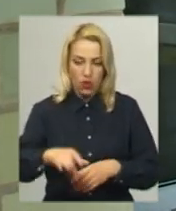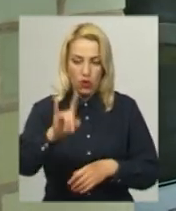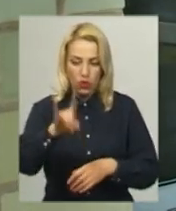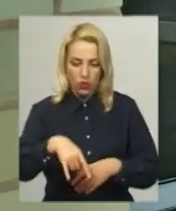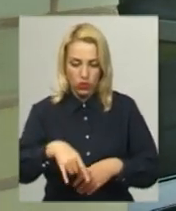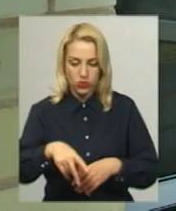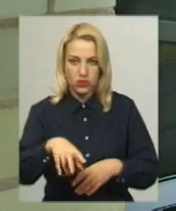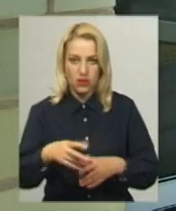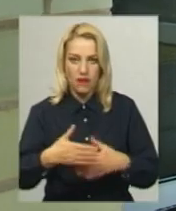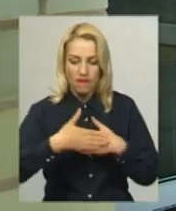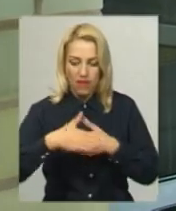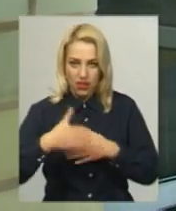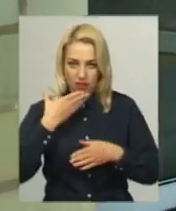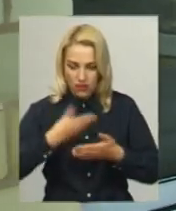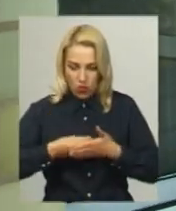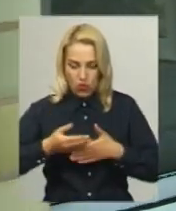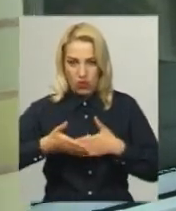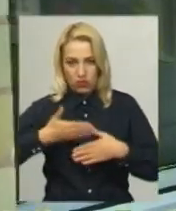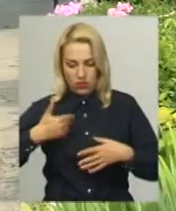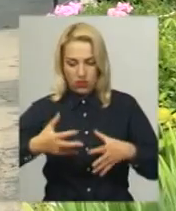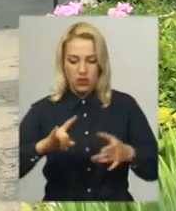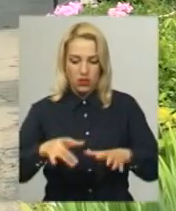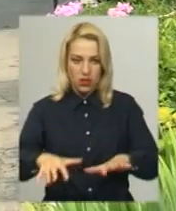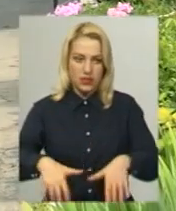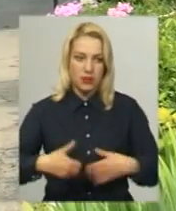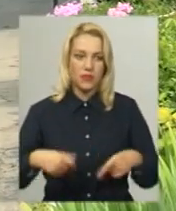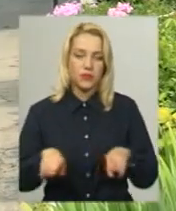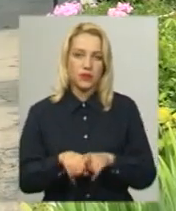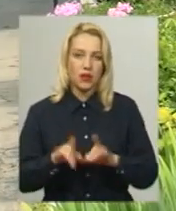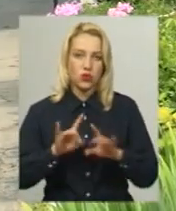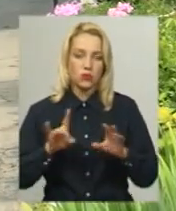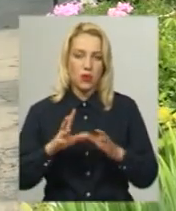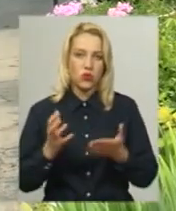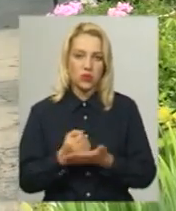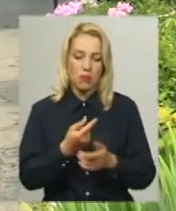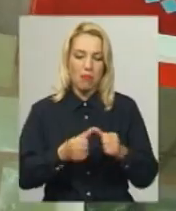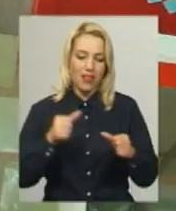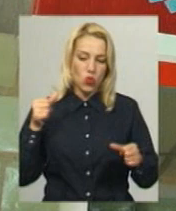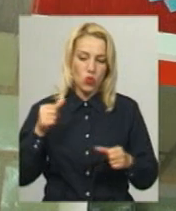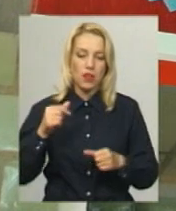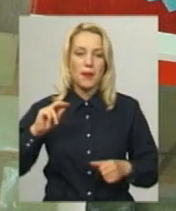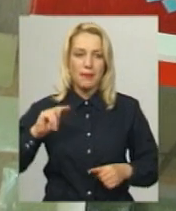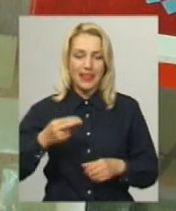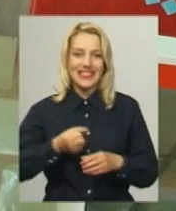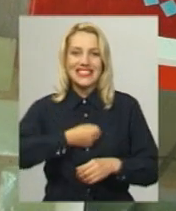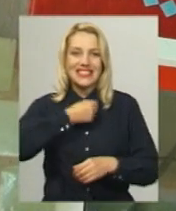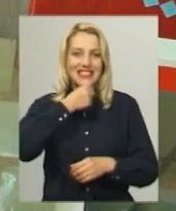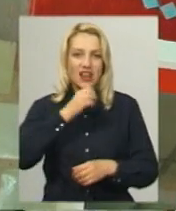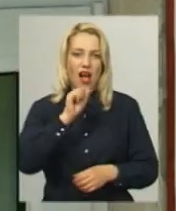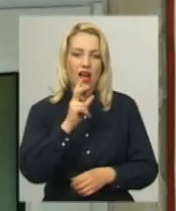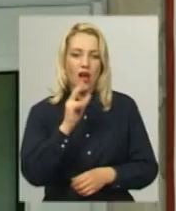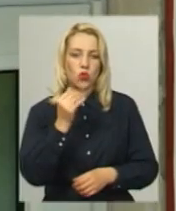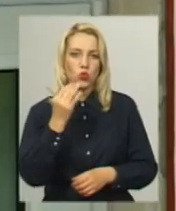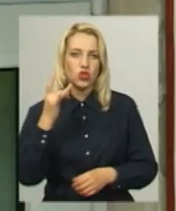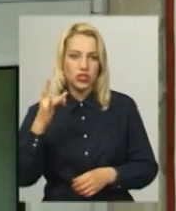і забрали так дитя. Так розповідає про знахідку минулої п'ятниці старша акушерка об'єднаного акушерського